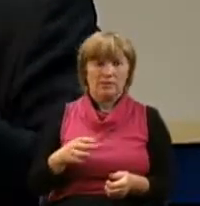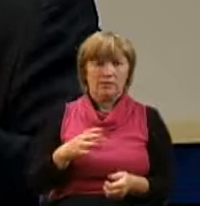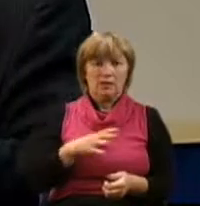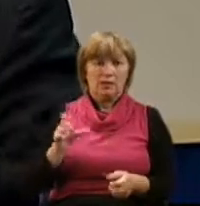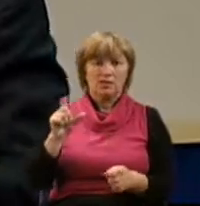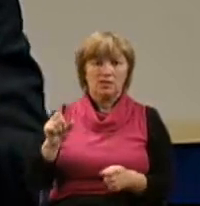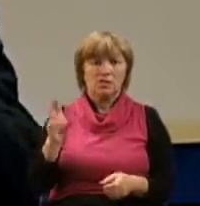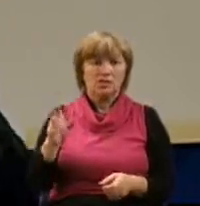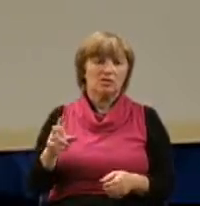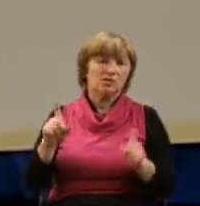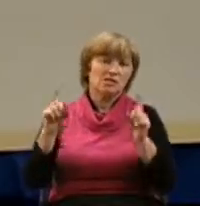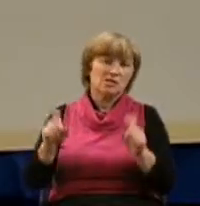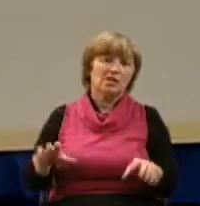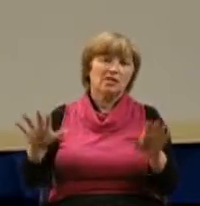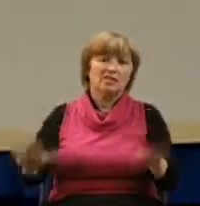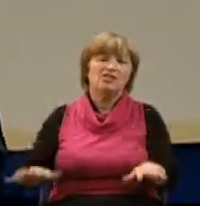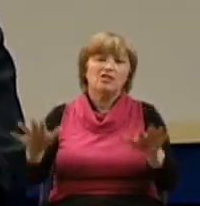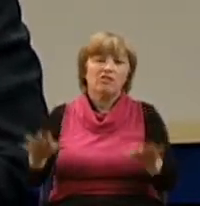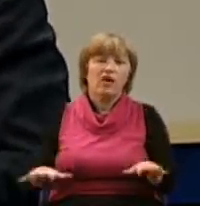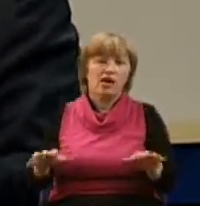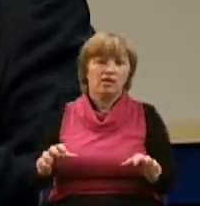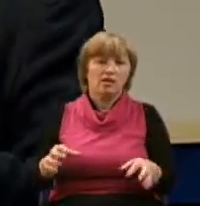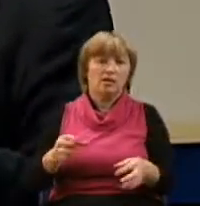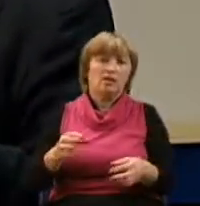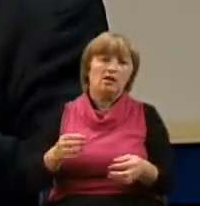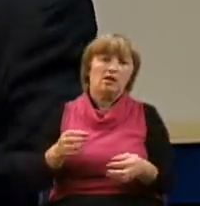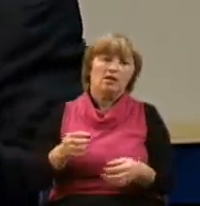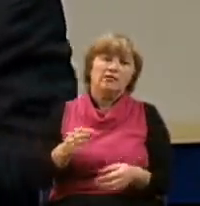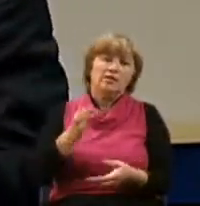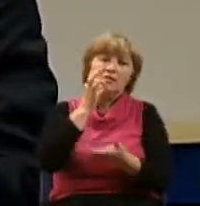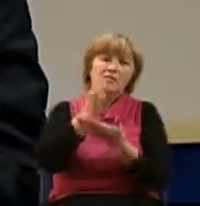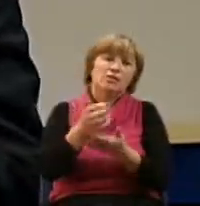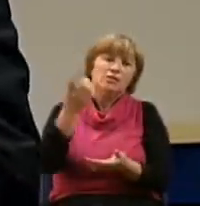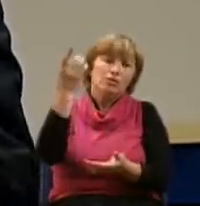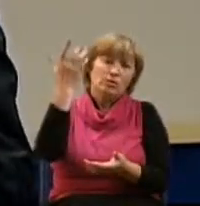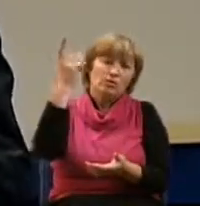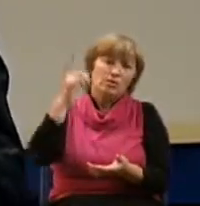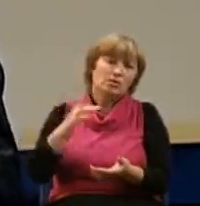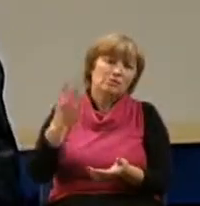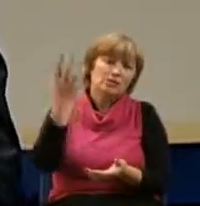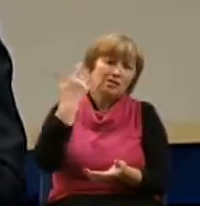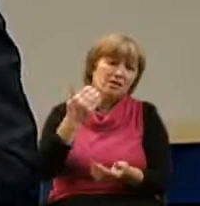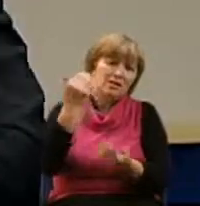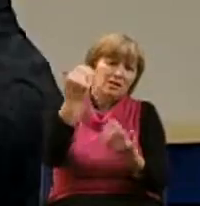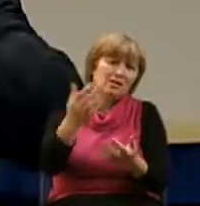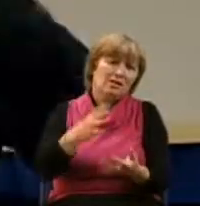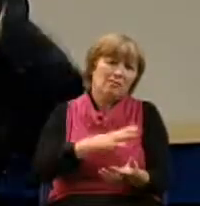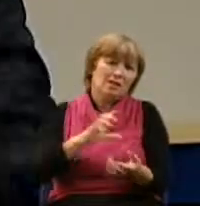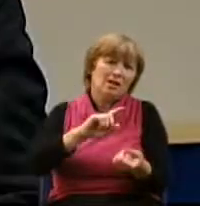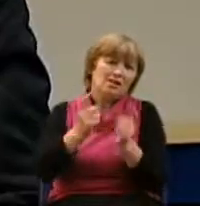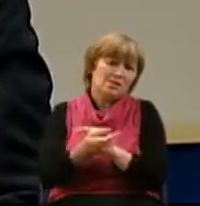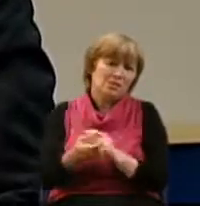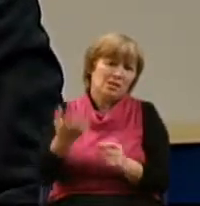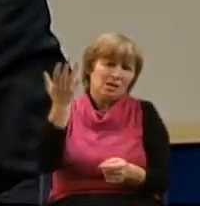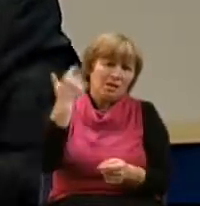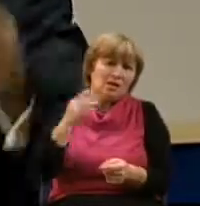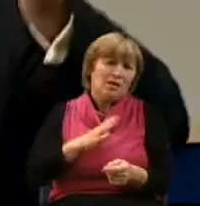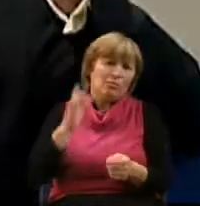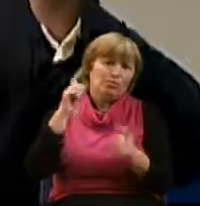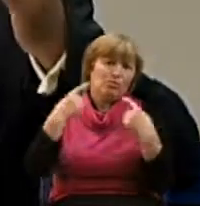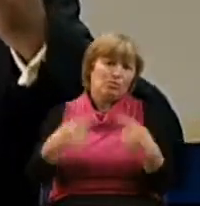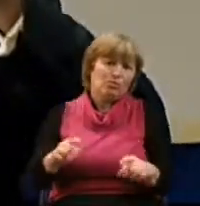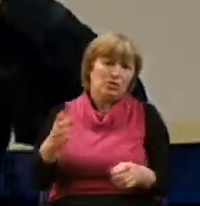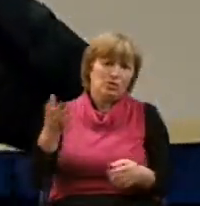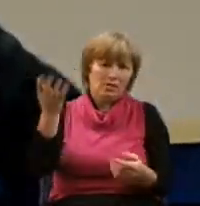не был человеком, который сидел на диване и говорил, Господи, когда Ты меня изменишь? Господи, когда я стану другим? Господи,